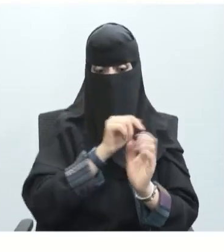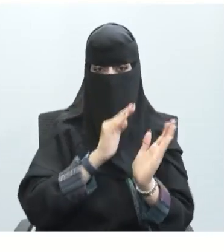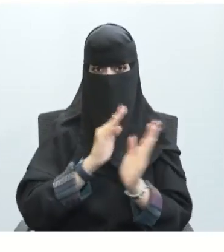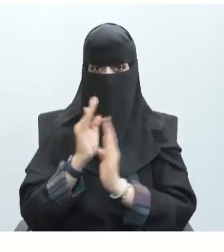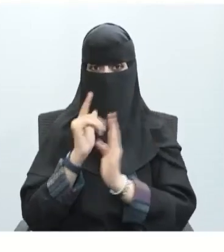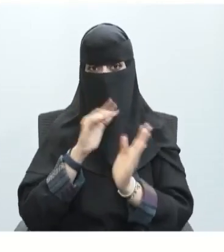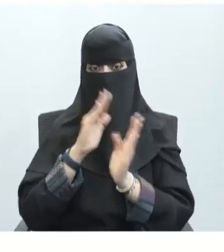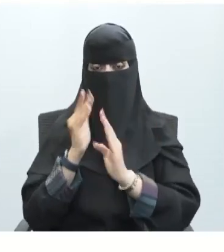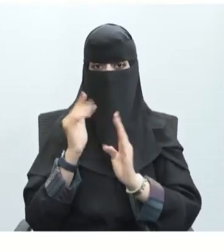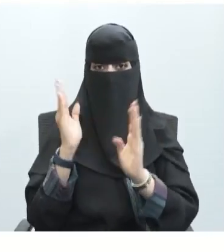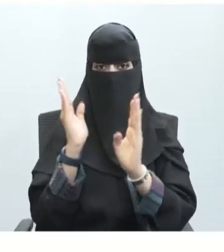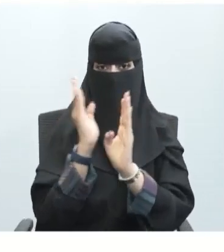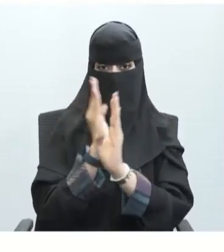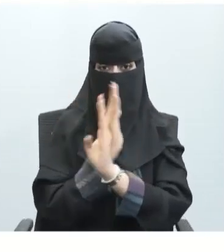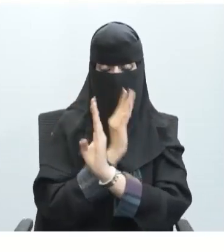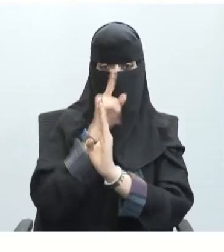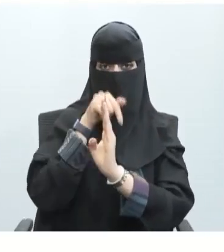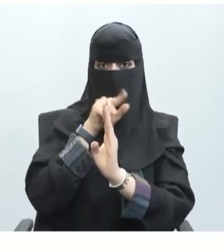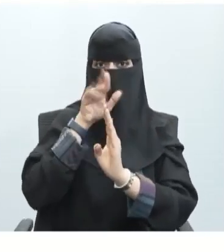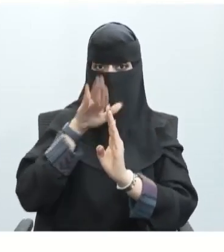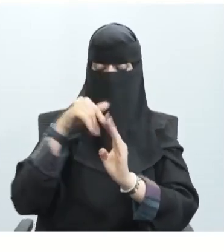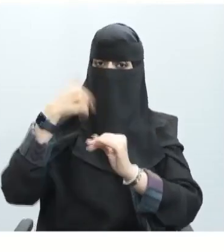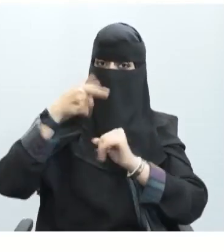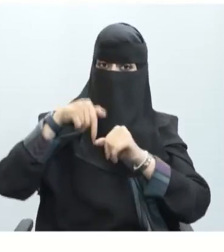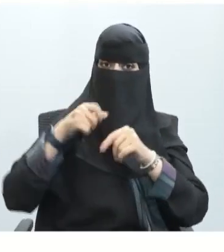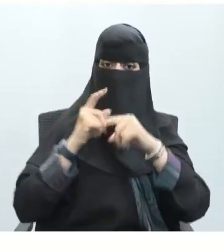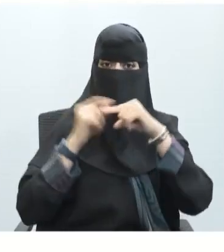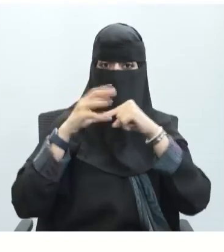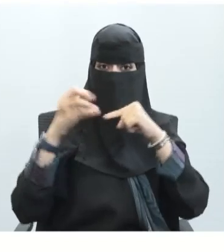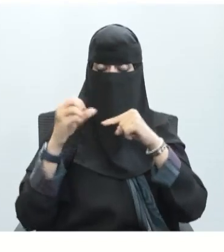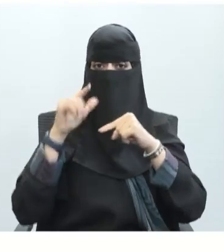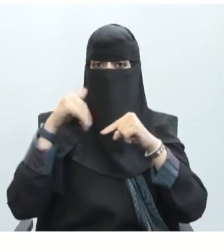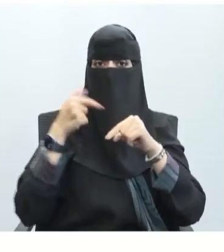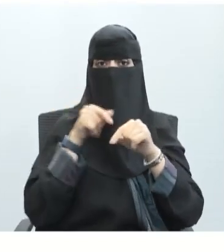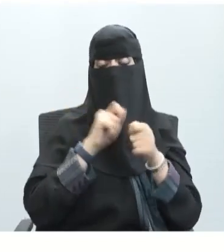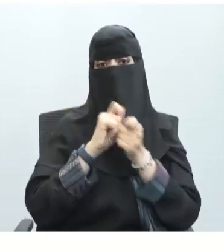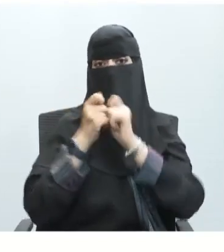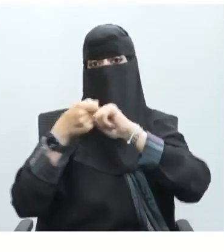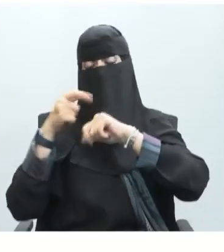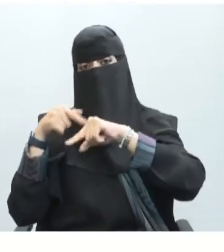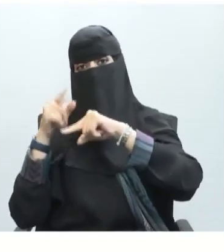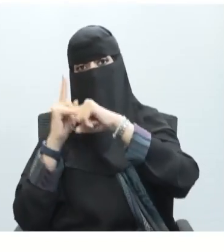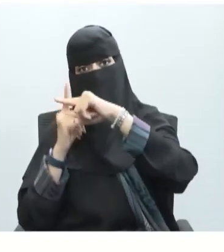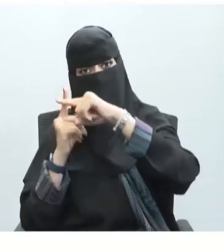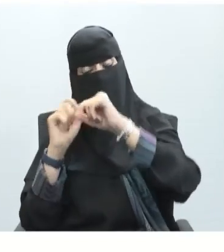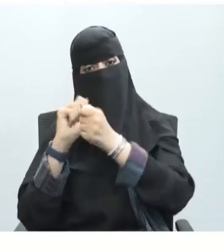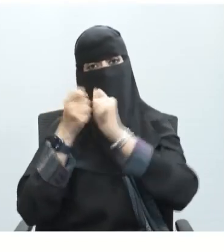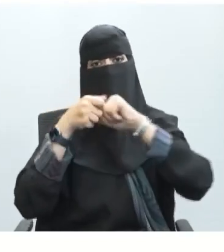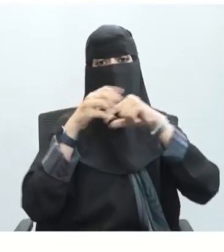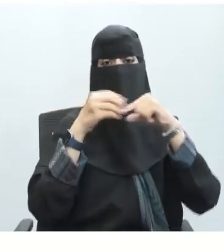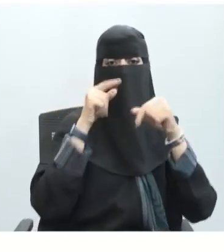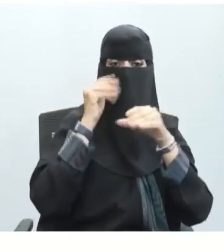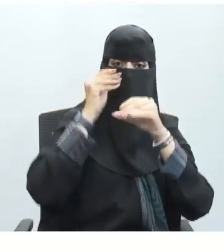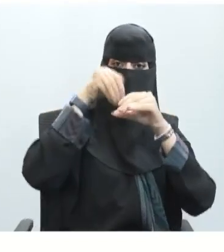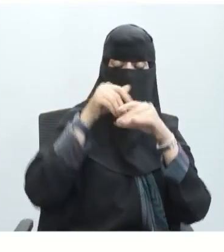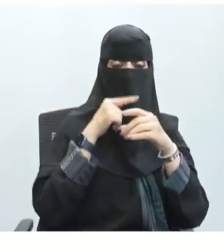المجاورة سوف نشاهد هناك حلول للشحنة السالبة بدلا عنها فيصبح مثل ما يظهر معنا داخل